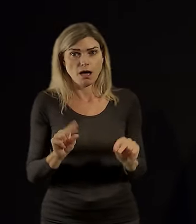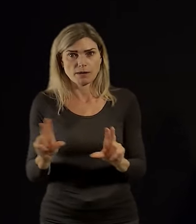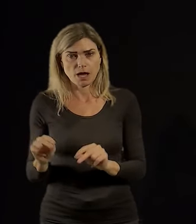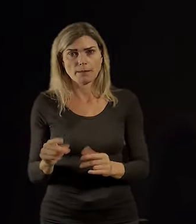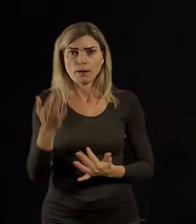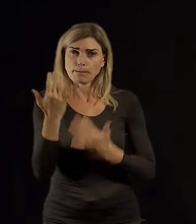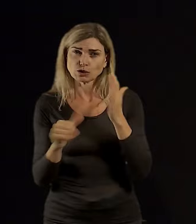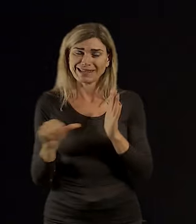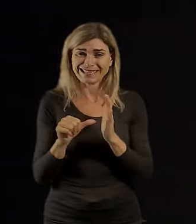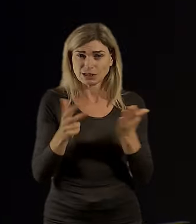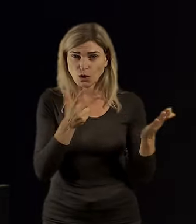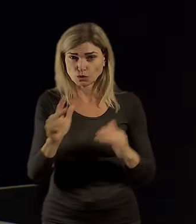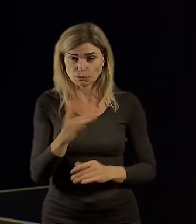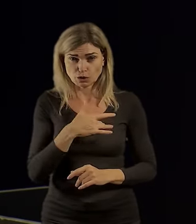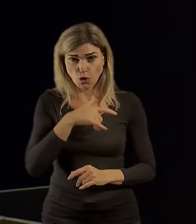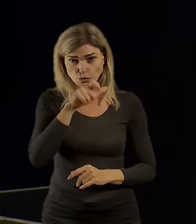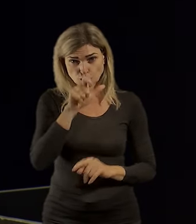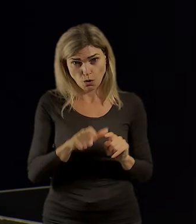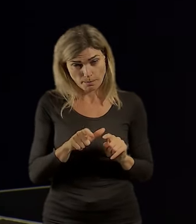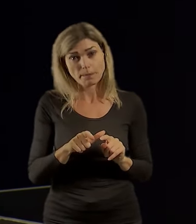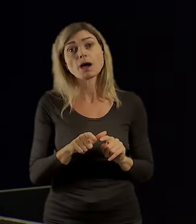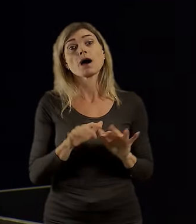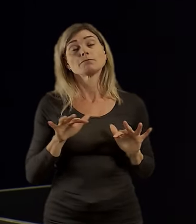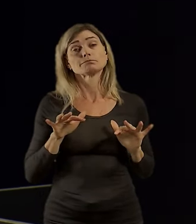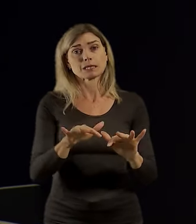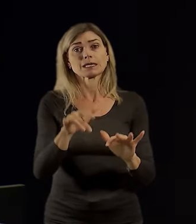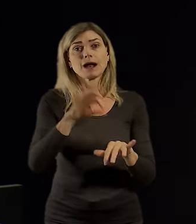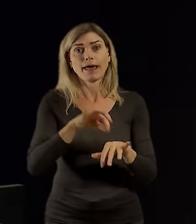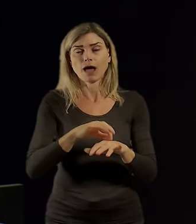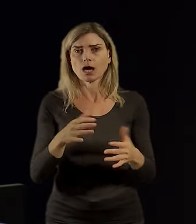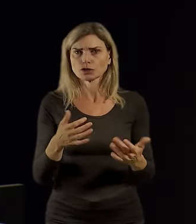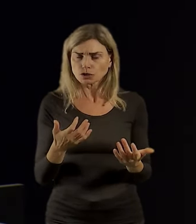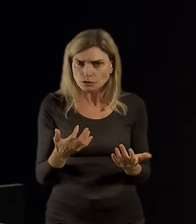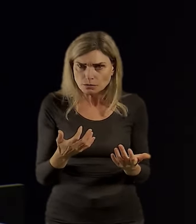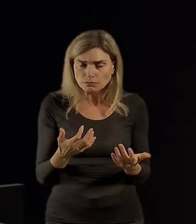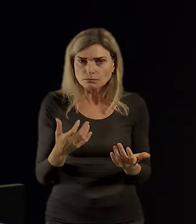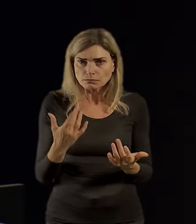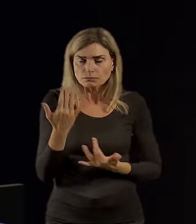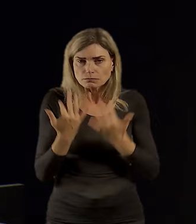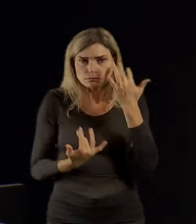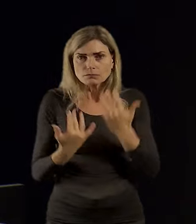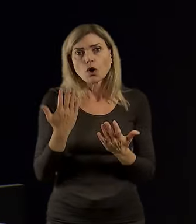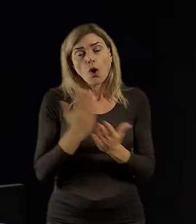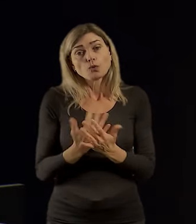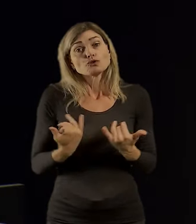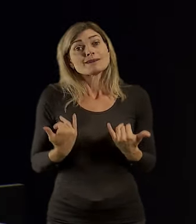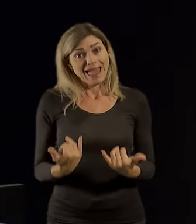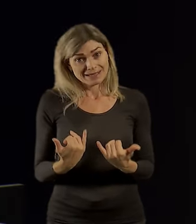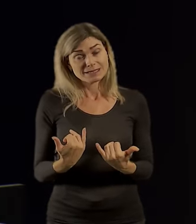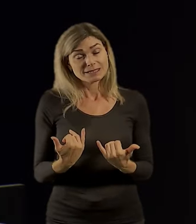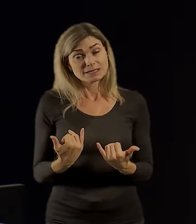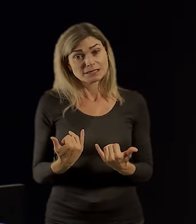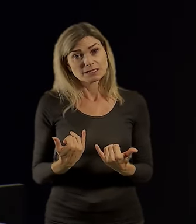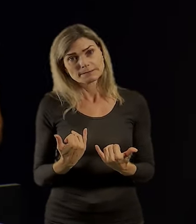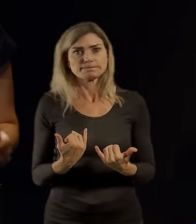1800 obyvatel na jednu ordinaci a jeden lékař na ordinaci, tak už nyní je to jako